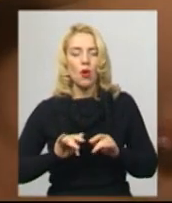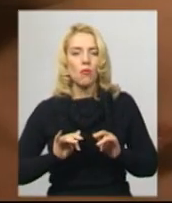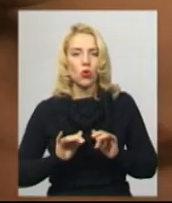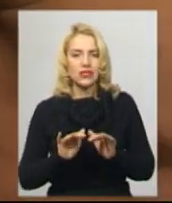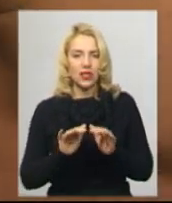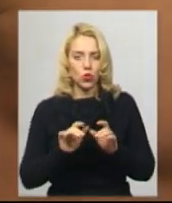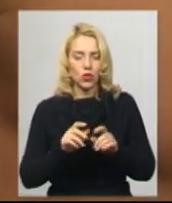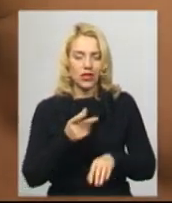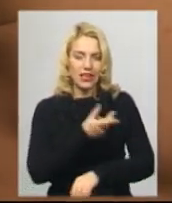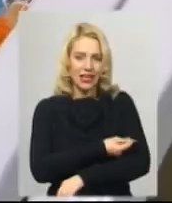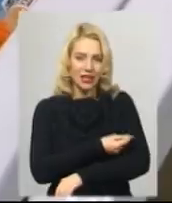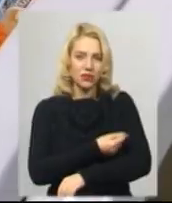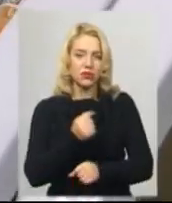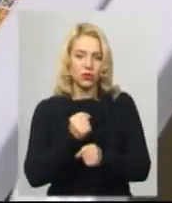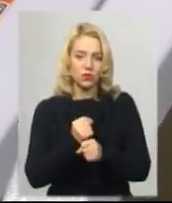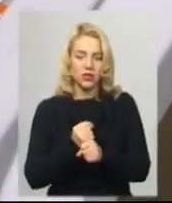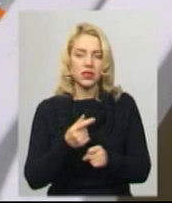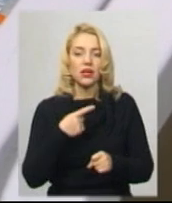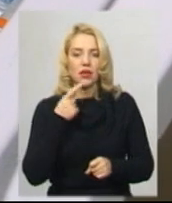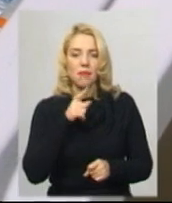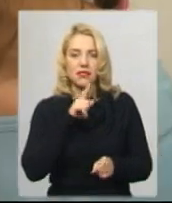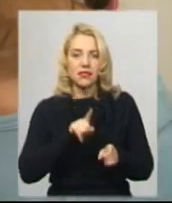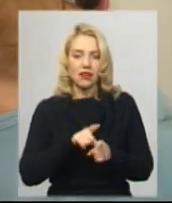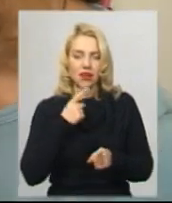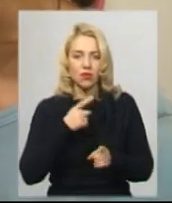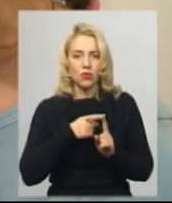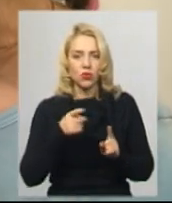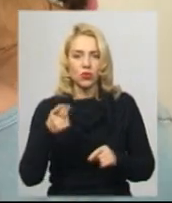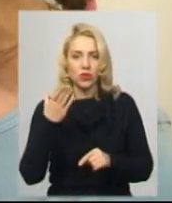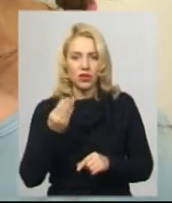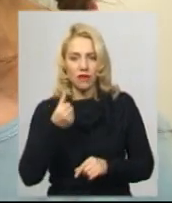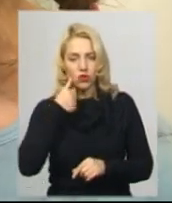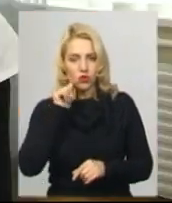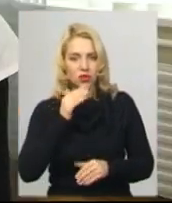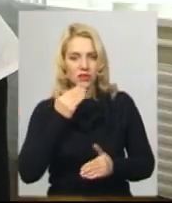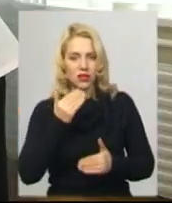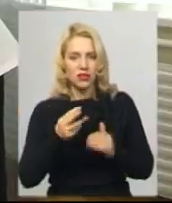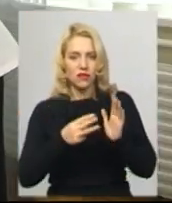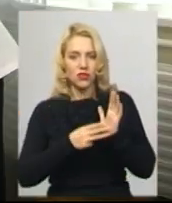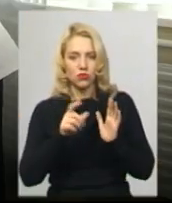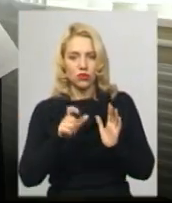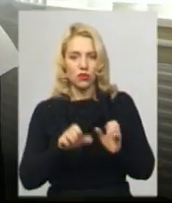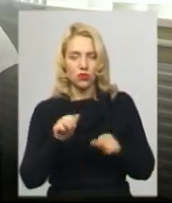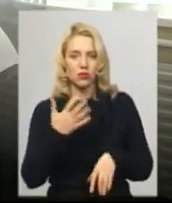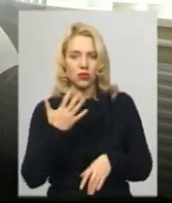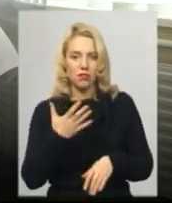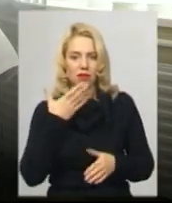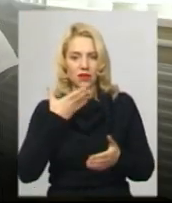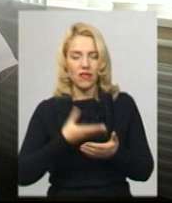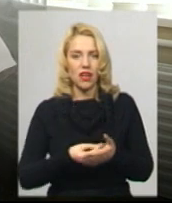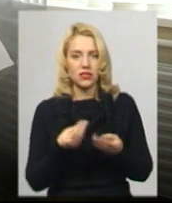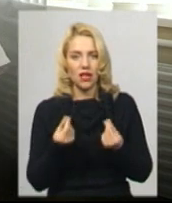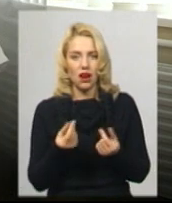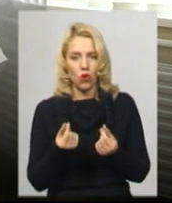роблять щеплення. Процедурна медсестра Леся Остапова каже, вчора протягом дня звернулись близько восьми пацієнтів. Чоловік п'ять може бути за власний